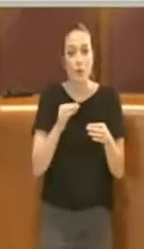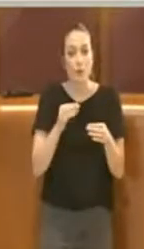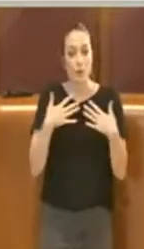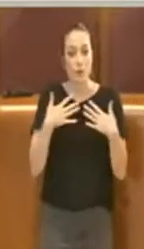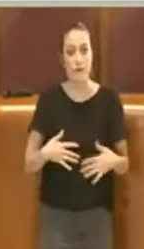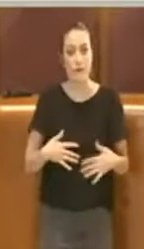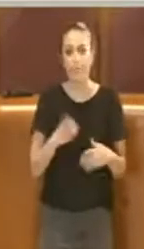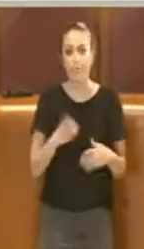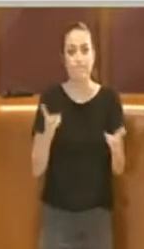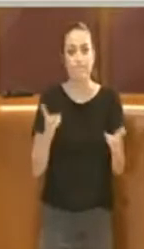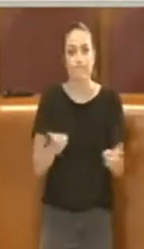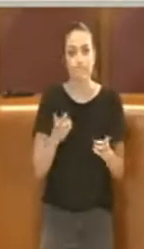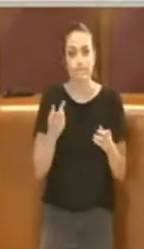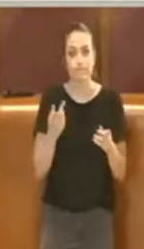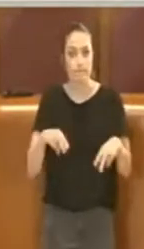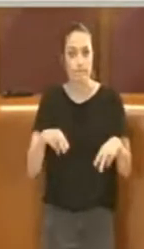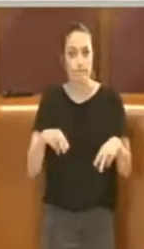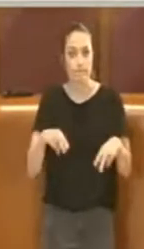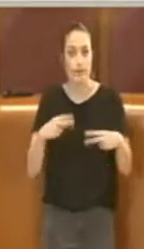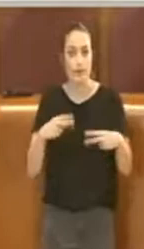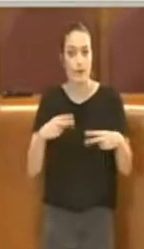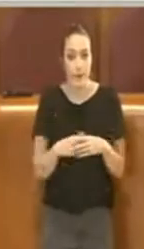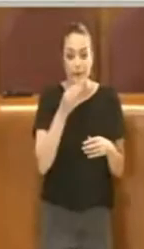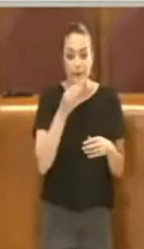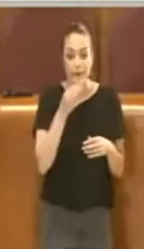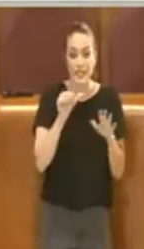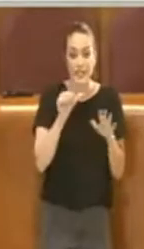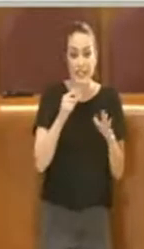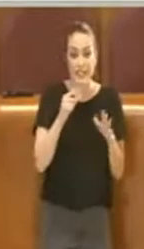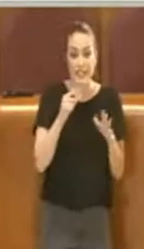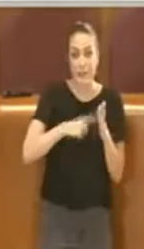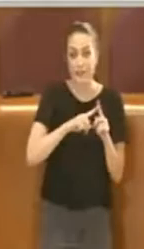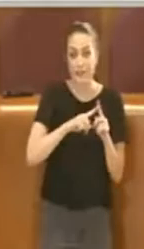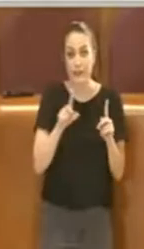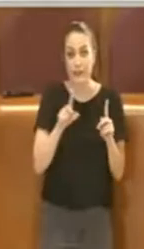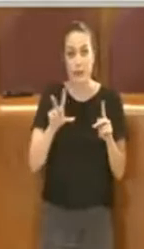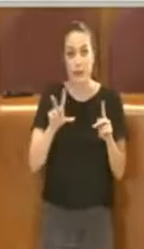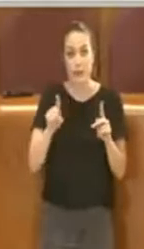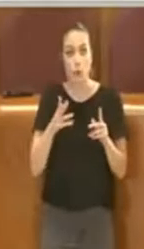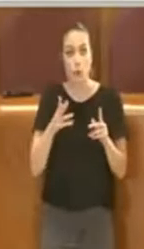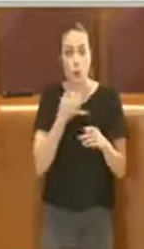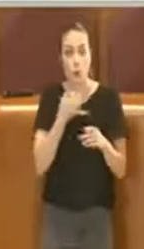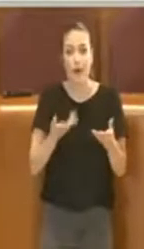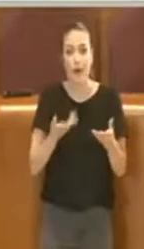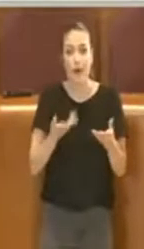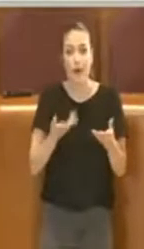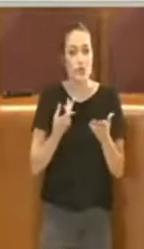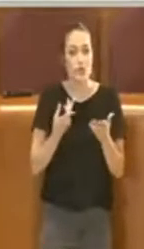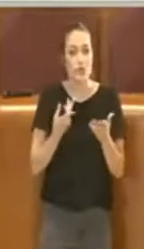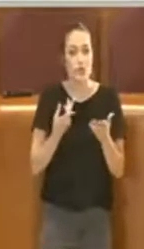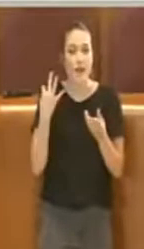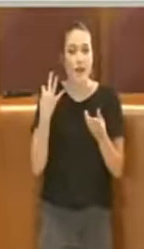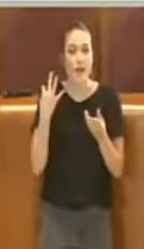Quindi i famosi sei mesi fino al 31 ottobre sono inefficaci in questo periodo.